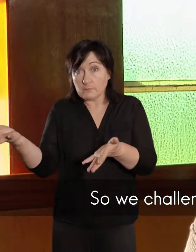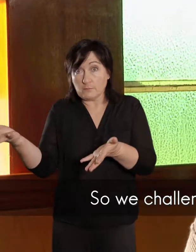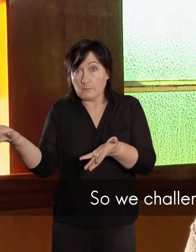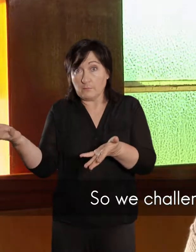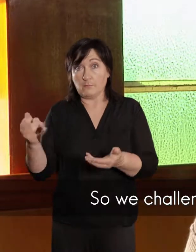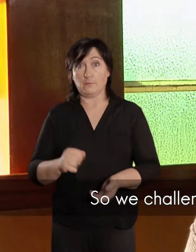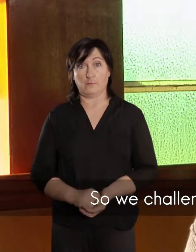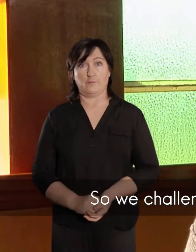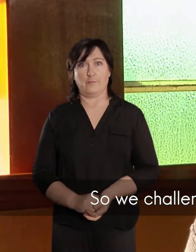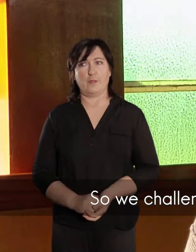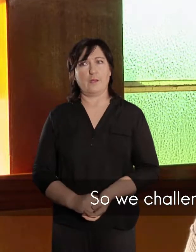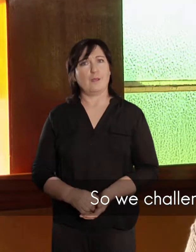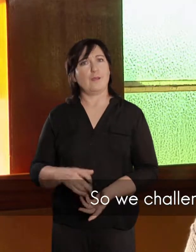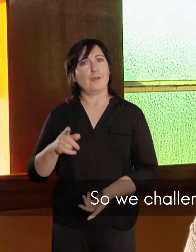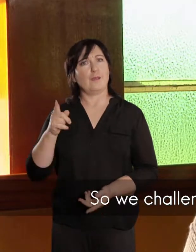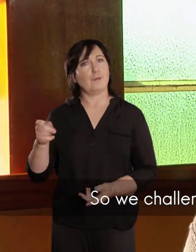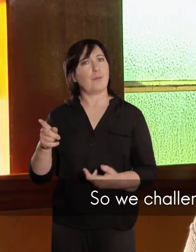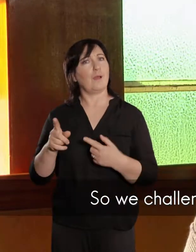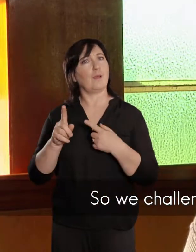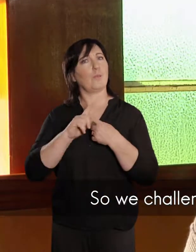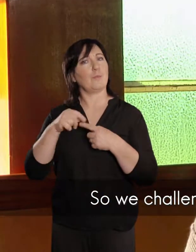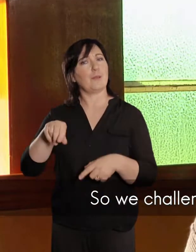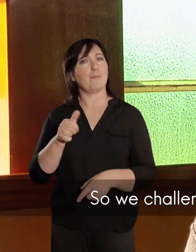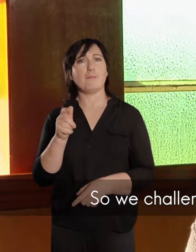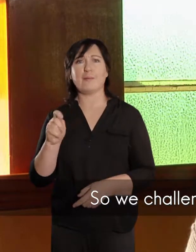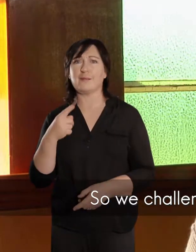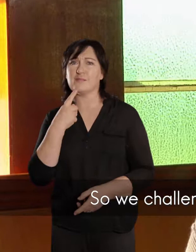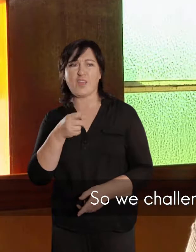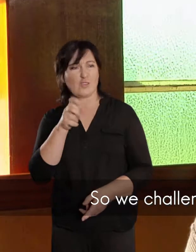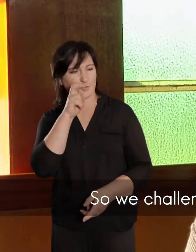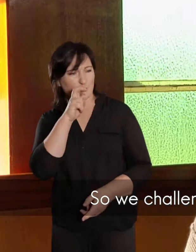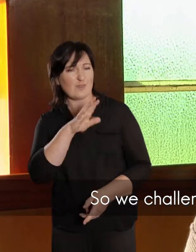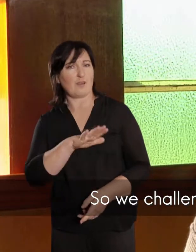Toe val ons nou weer vir hulle aan. Toe sê Pet, my sister,